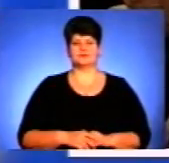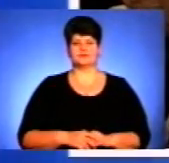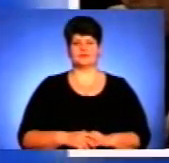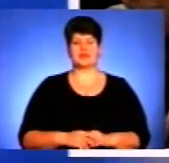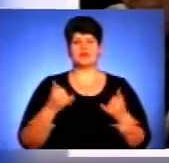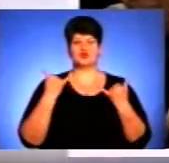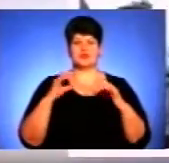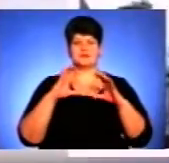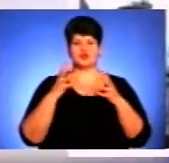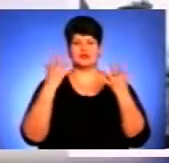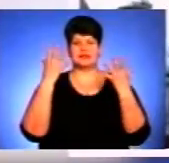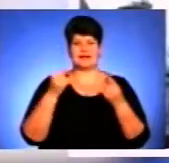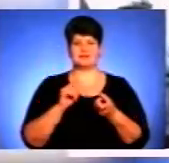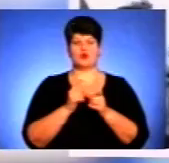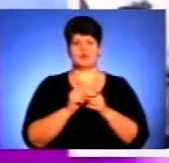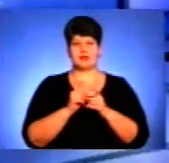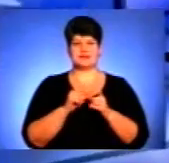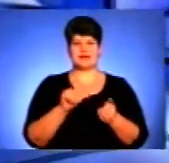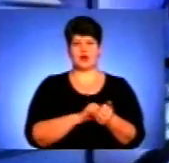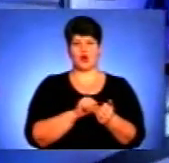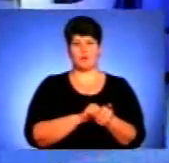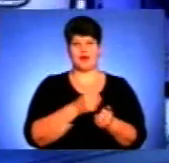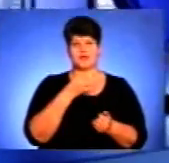Сьогодні Міжнародний день боротьби з наркоманією.